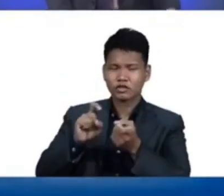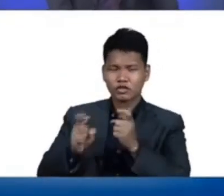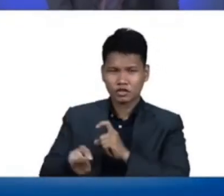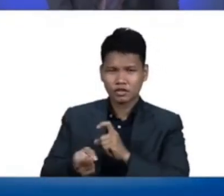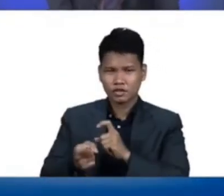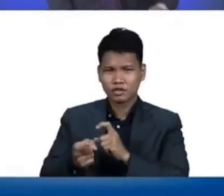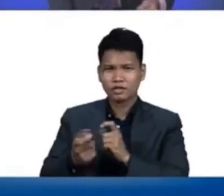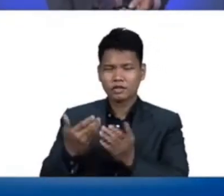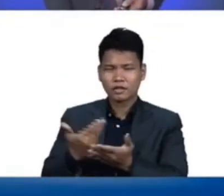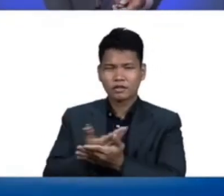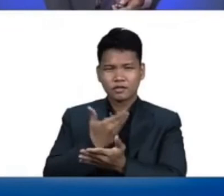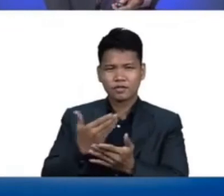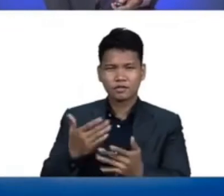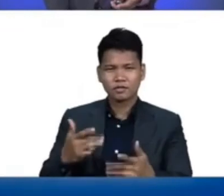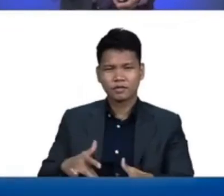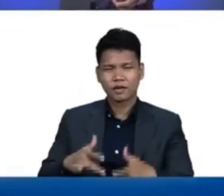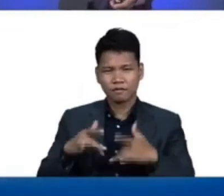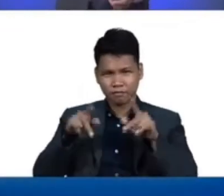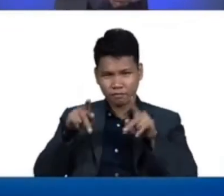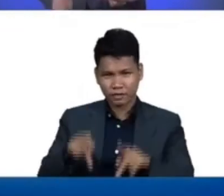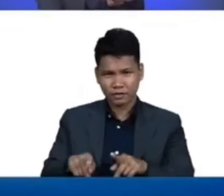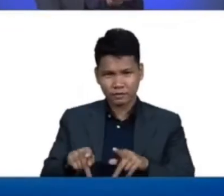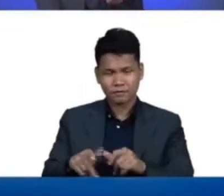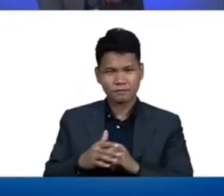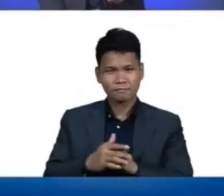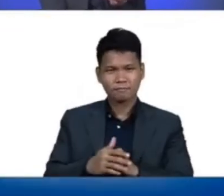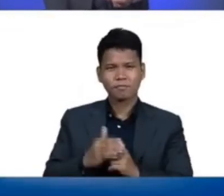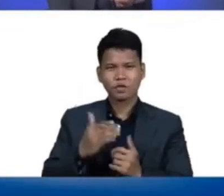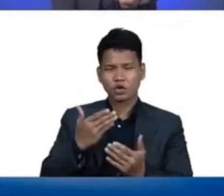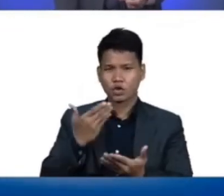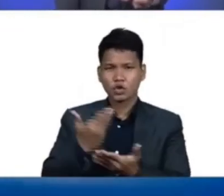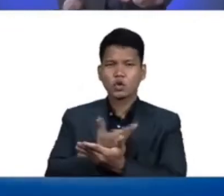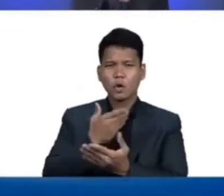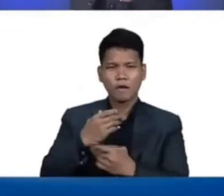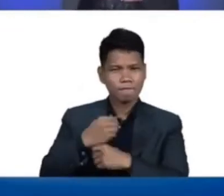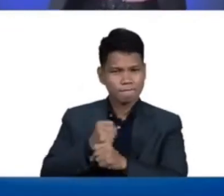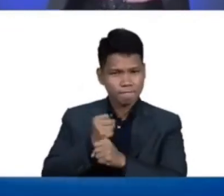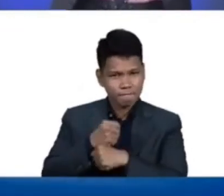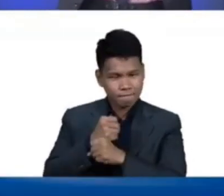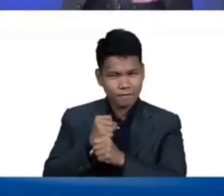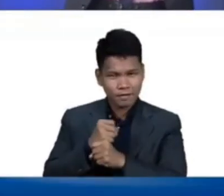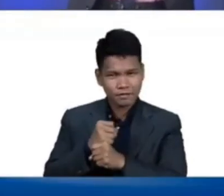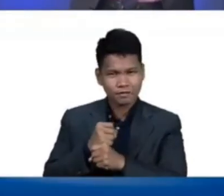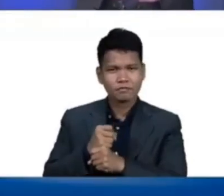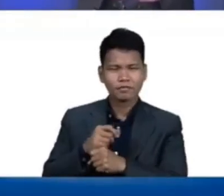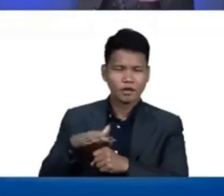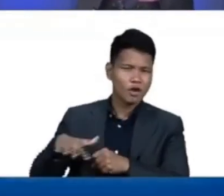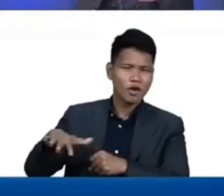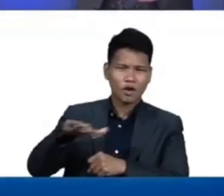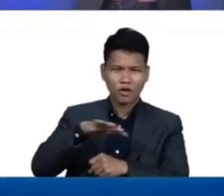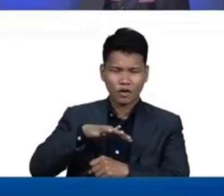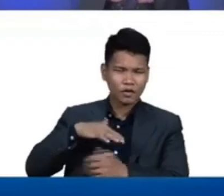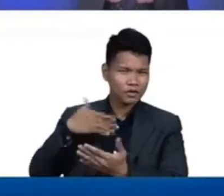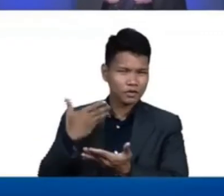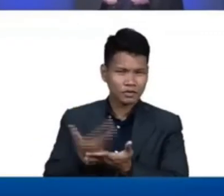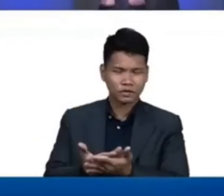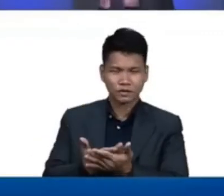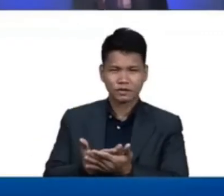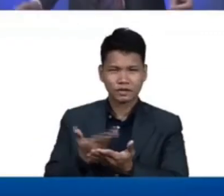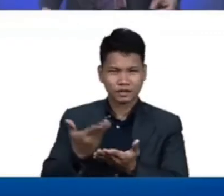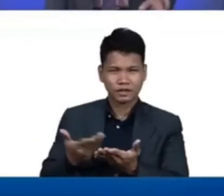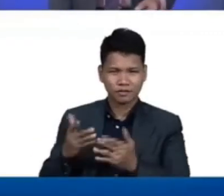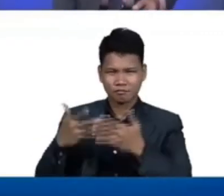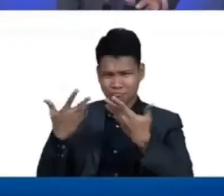anyone is in Christ he is a new creation all things are passed away and